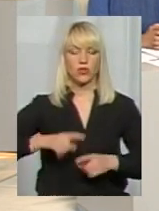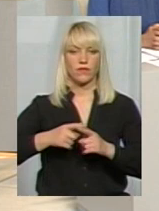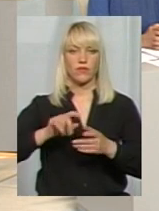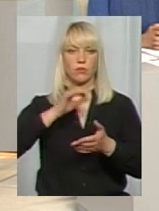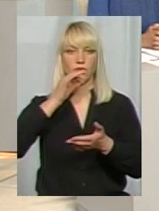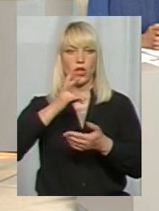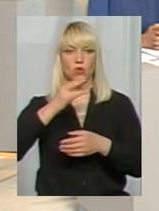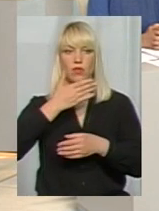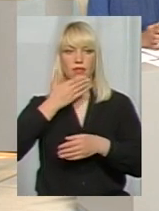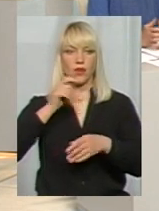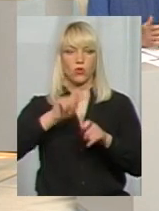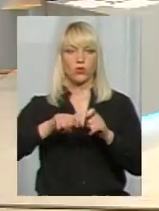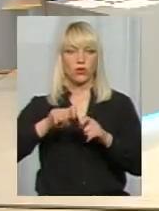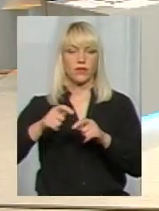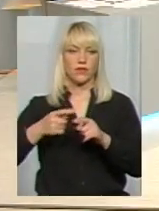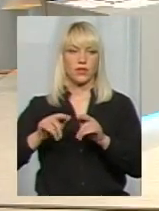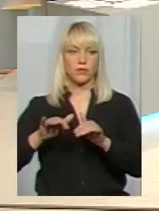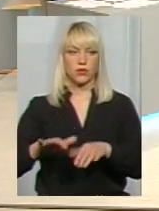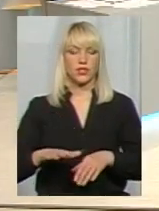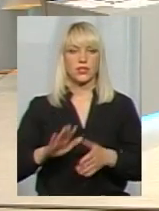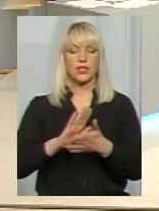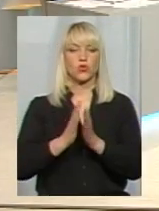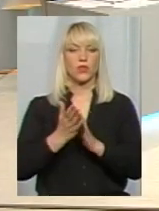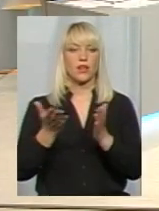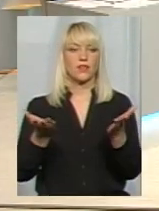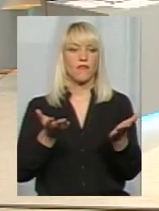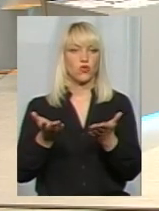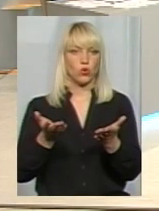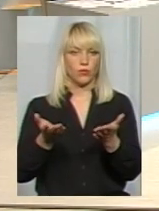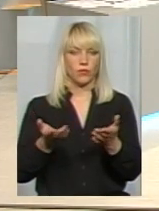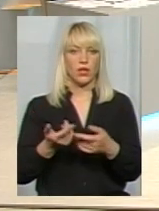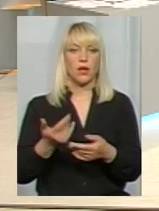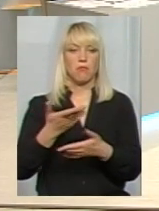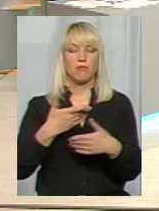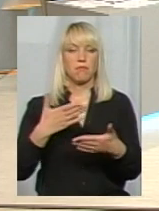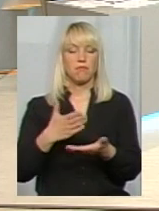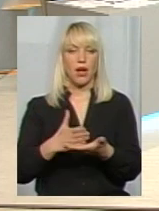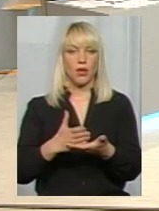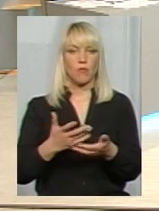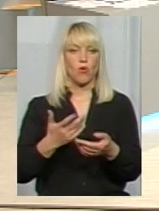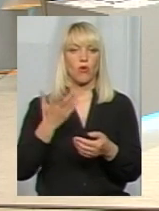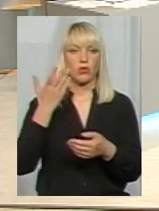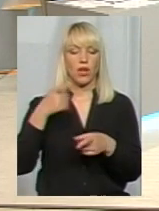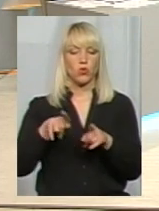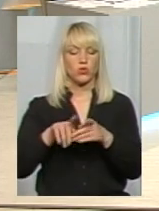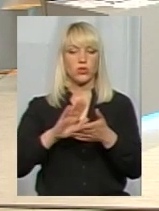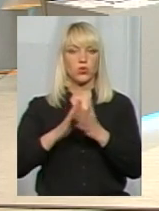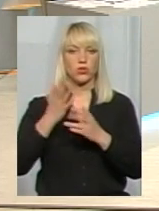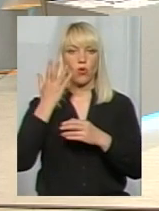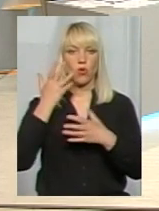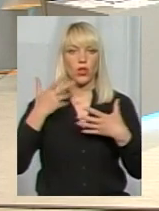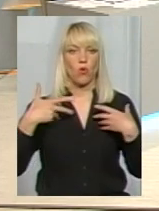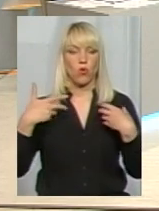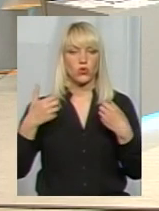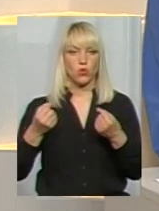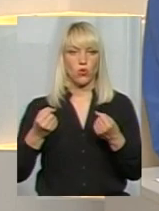але ж він не контролював цей процес. Але ситуація ось у чому. Ми маємо ситуацію, коли оздоровленням, так